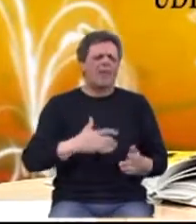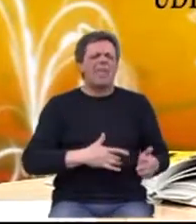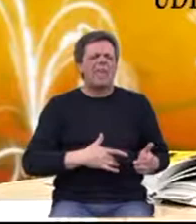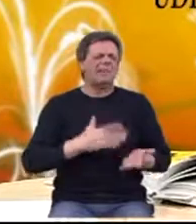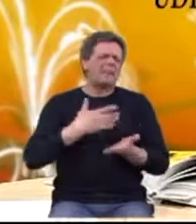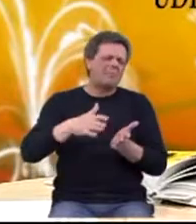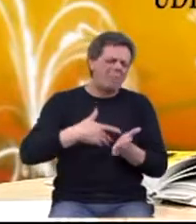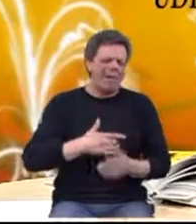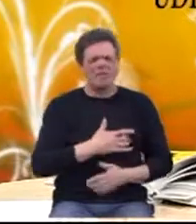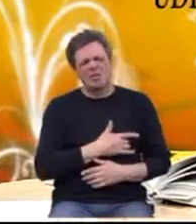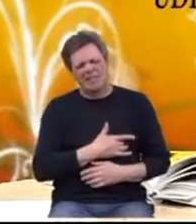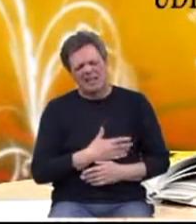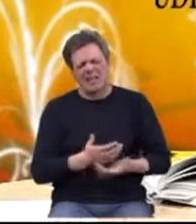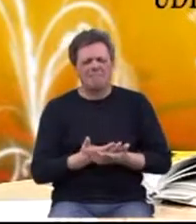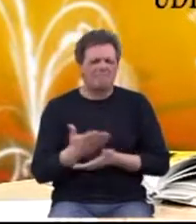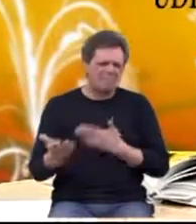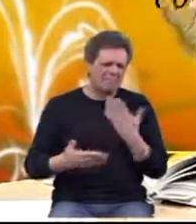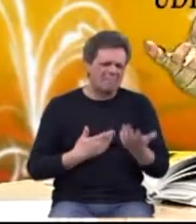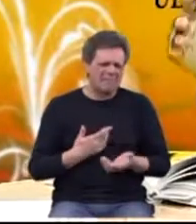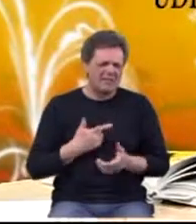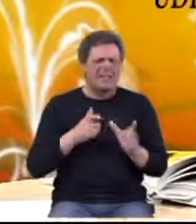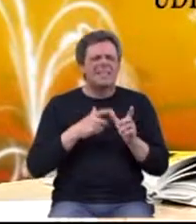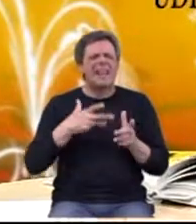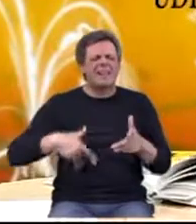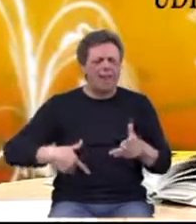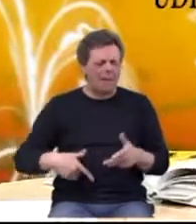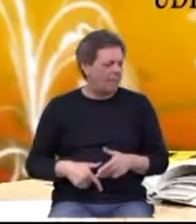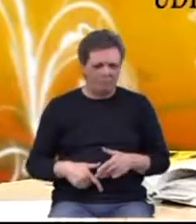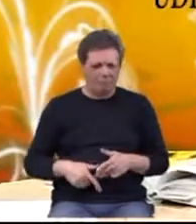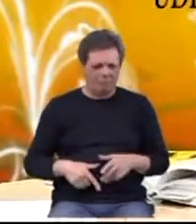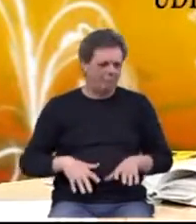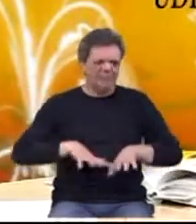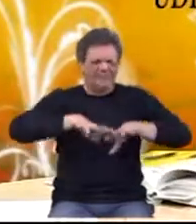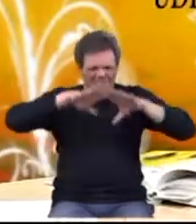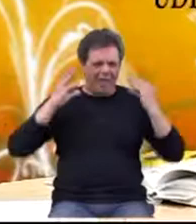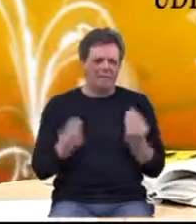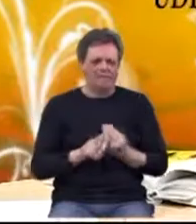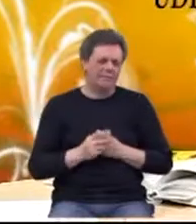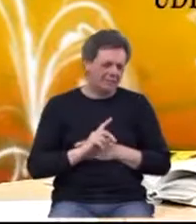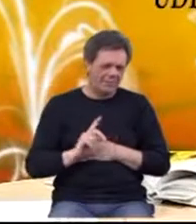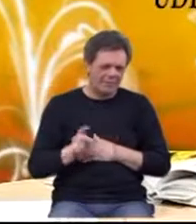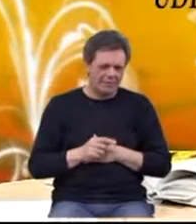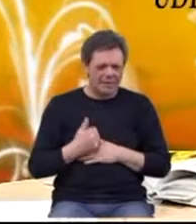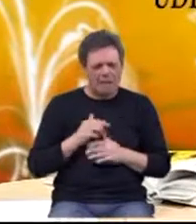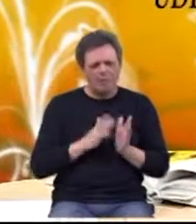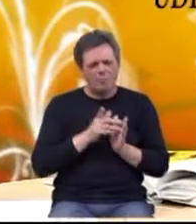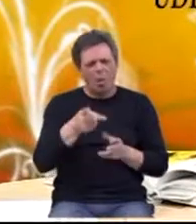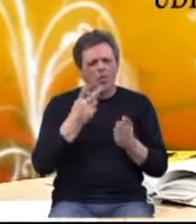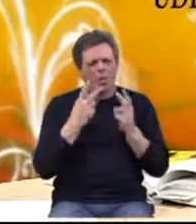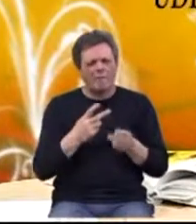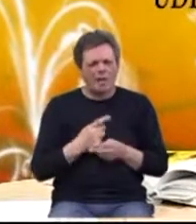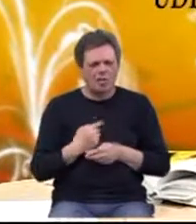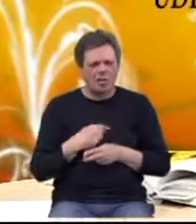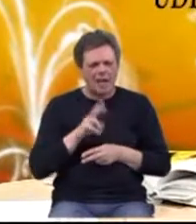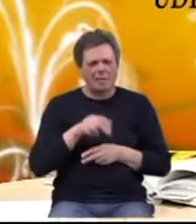omasti se samo srce, omasti se slezena. Sve se omasti. Evo, ja bih vas molila, ono što je jako važno, ja